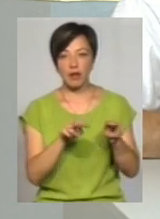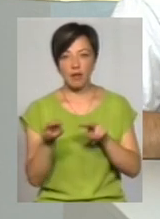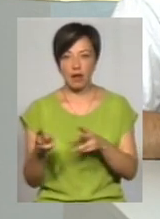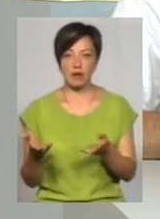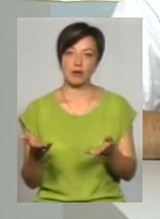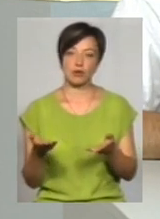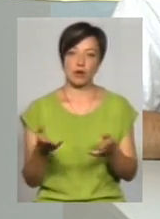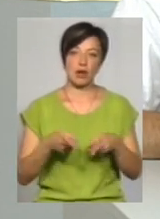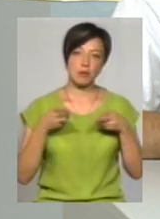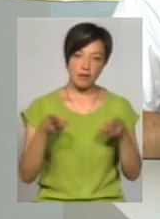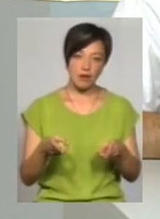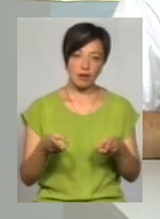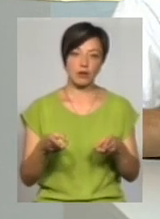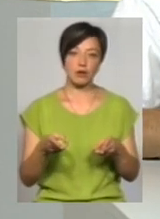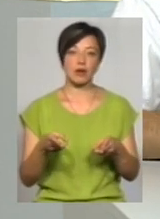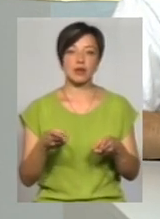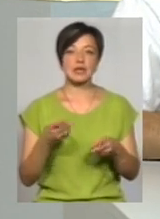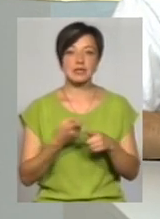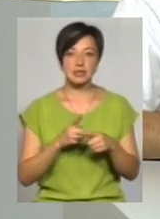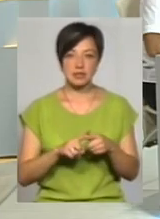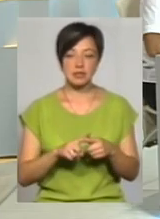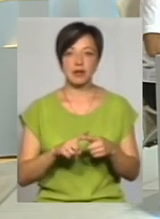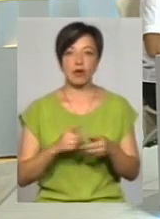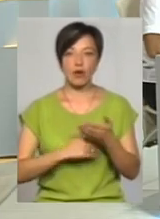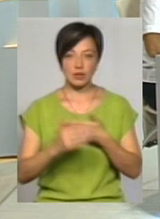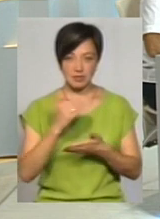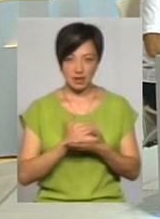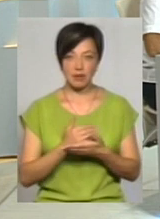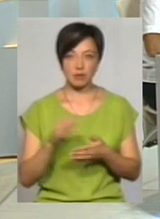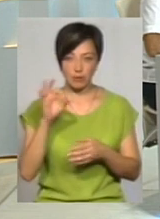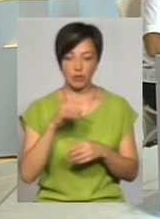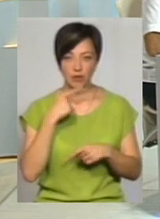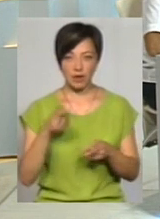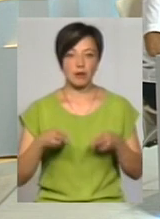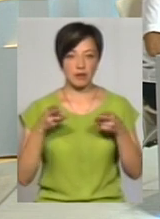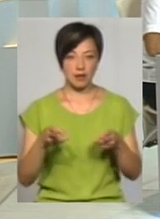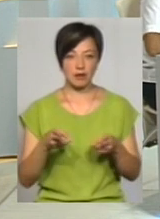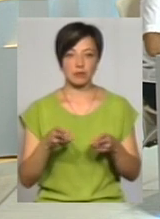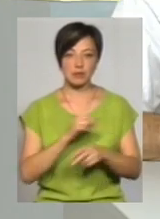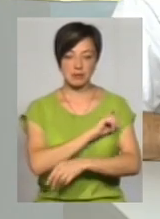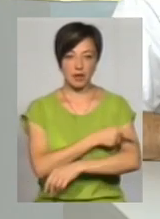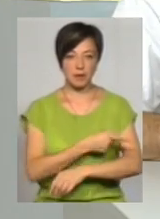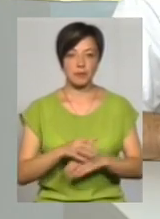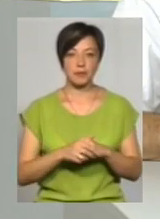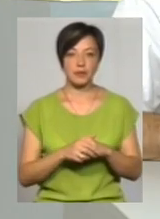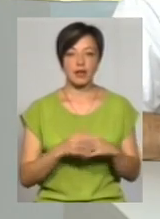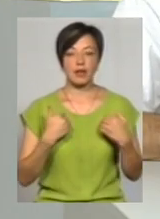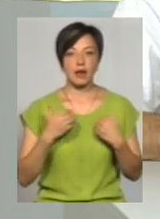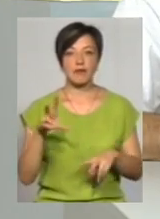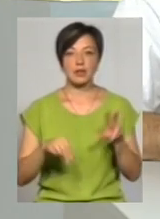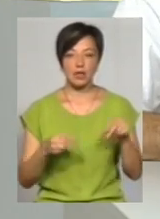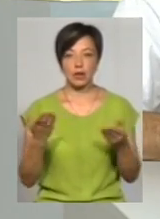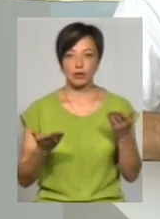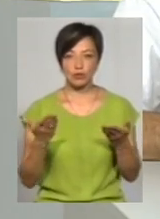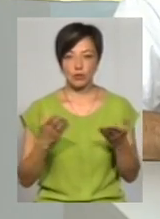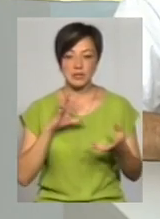безпеки кримінальної. Я думаю, що про останнє якраз зайдеться. Кримінальне? Так. Ну, я врахую, що якщо